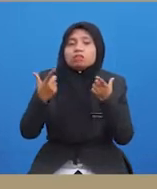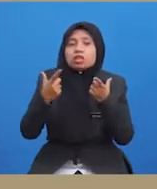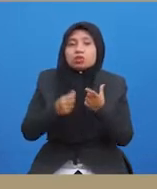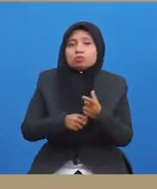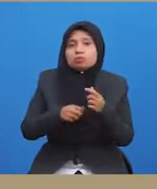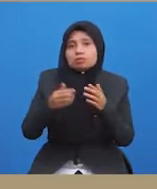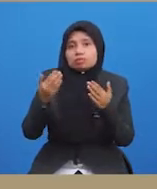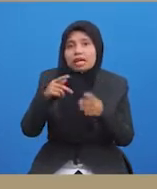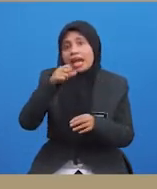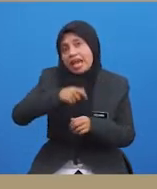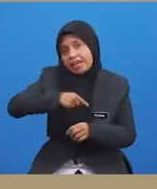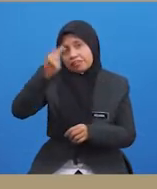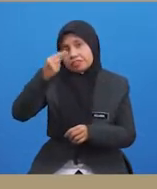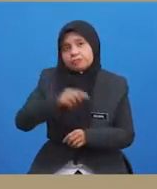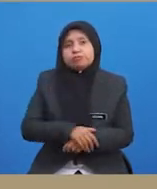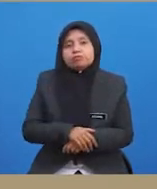keagresifan.